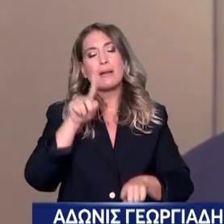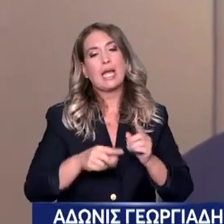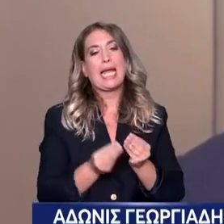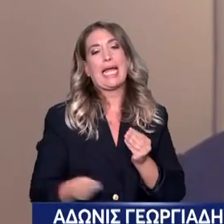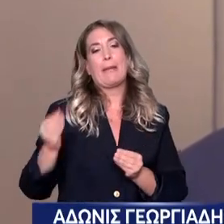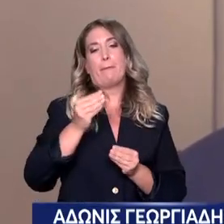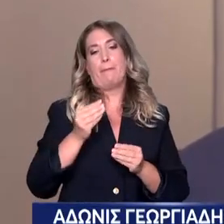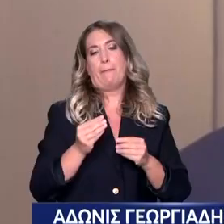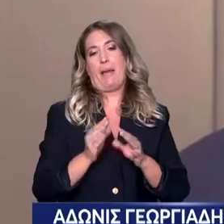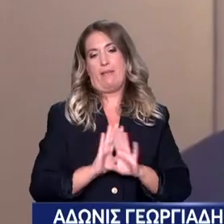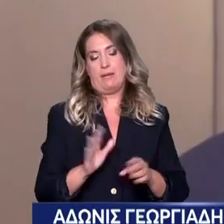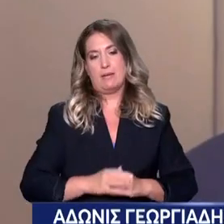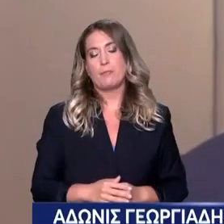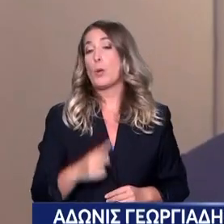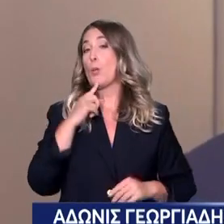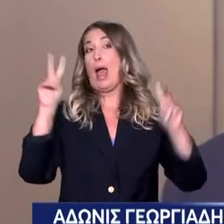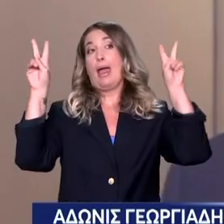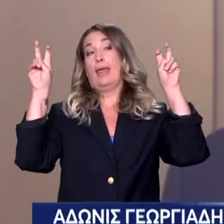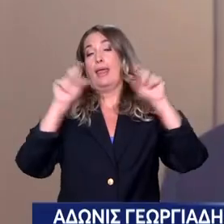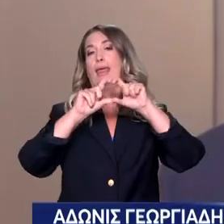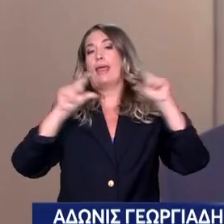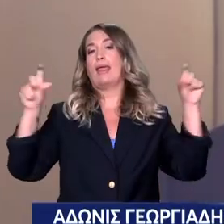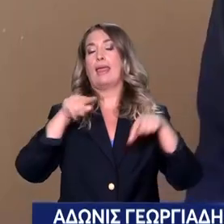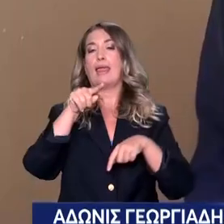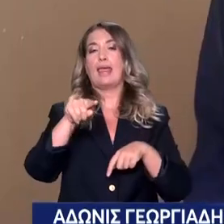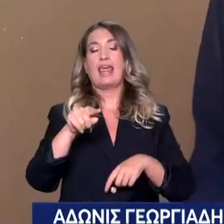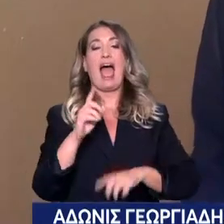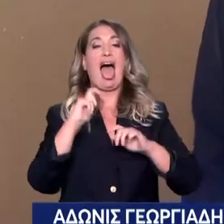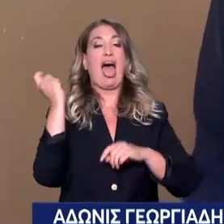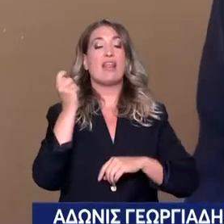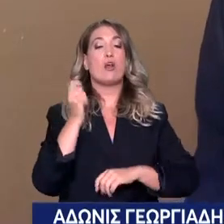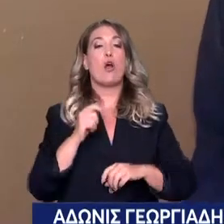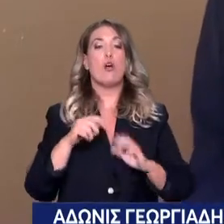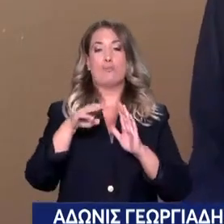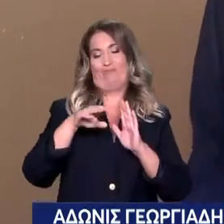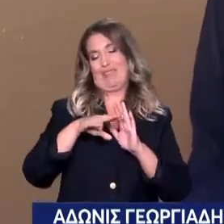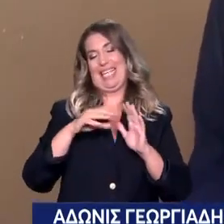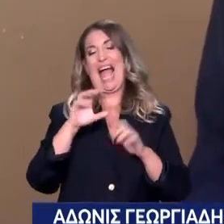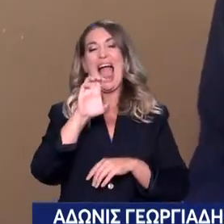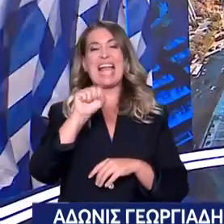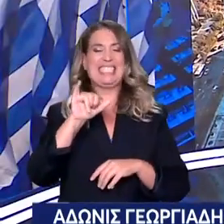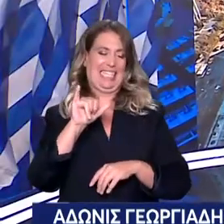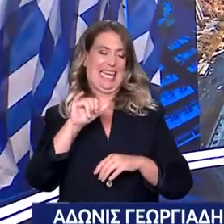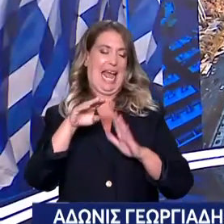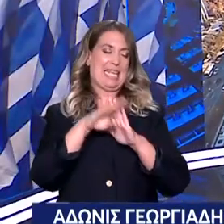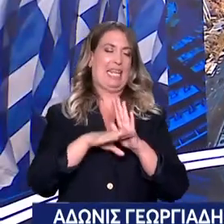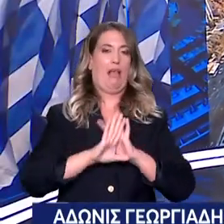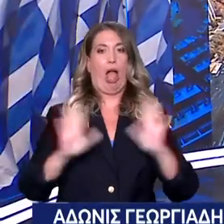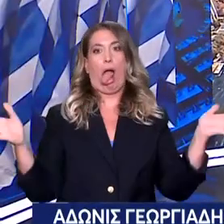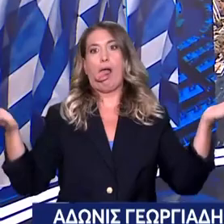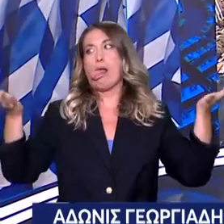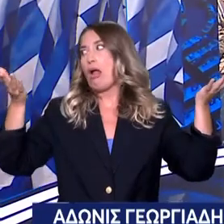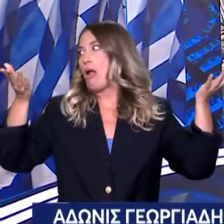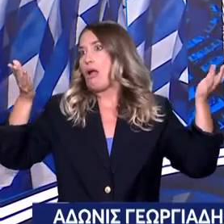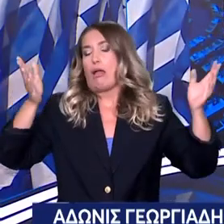ρεπορτάζ του τύπου το εσύ καταραίει είναι πρώτα απ' όλα λάθος. Είναι παραπληροφόρηση. Το εσύ δεν καταραίει. Θα σας πω κύριε Ευαγγελάτη